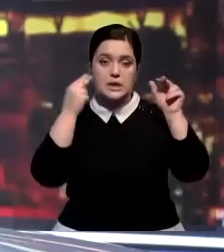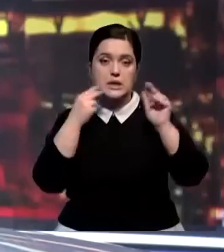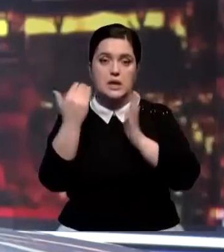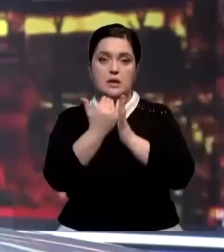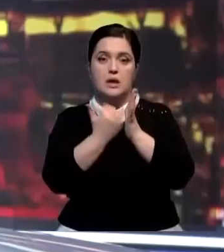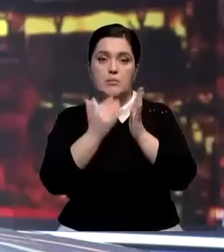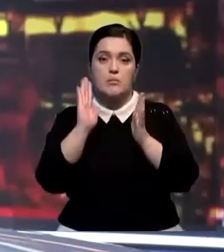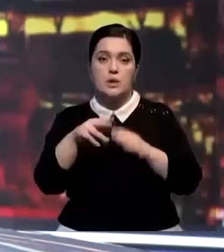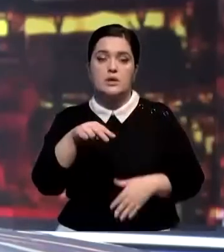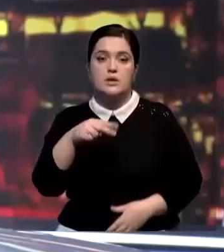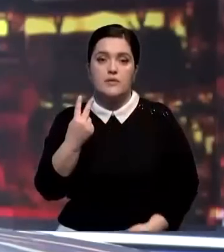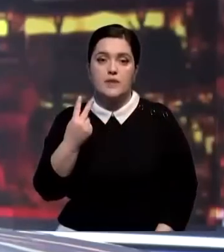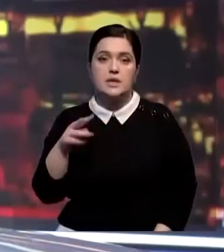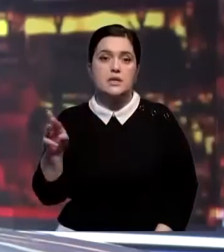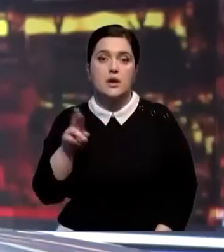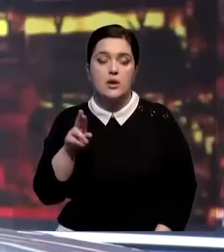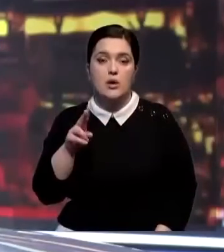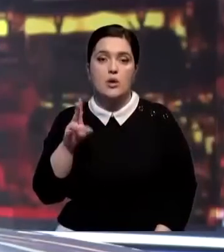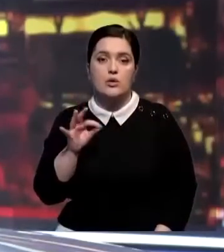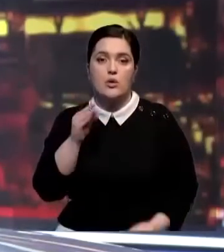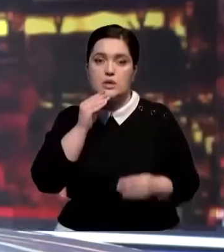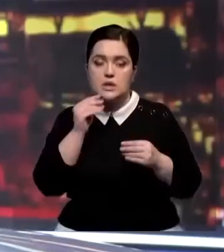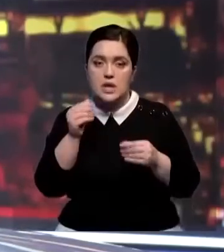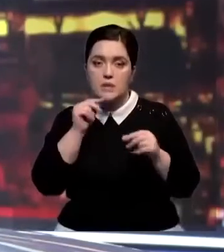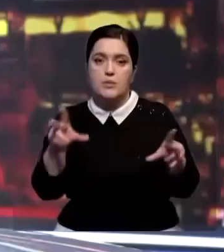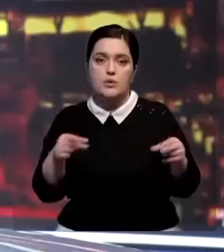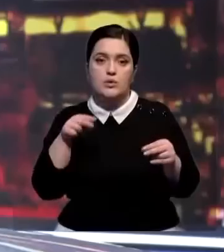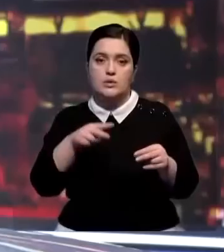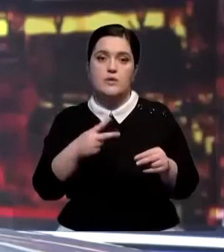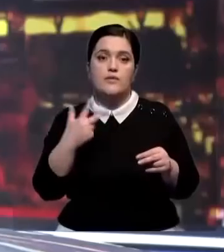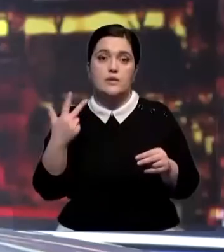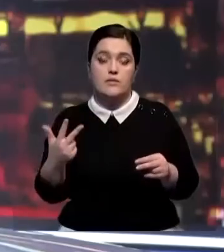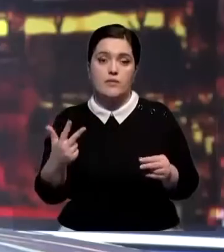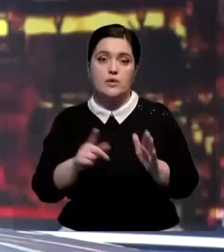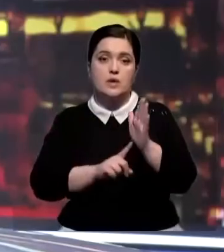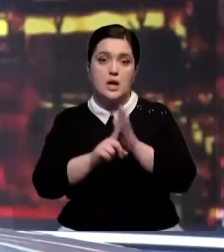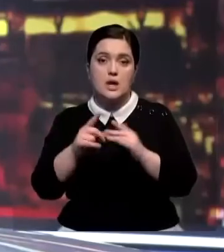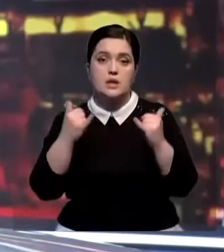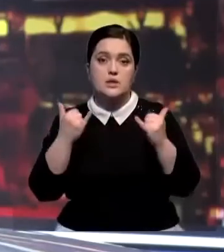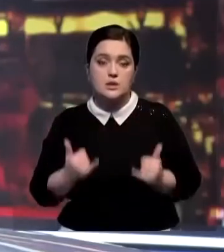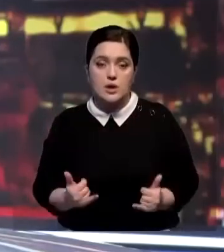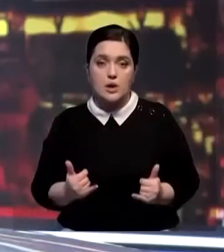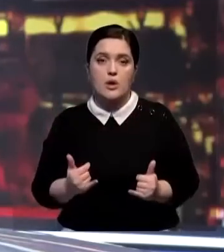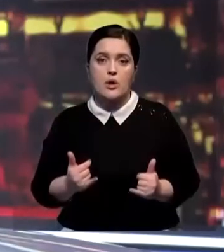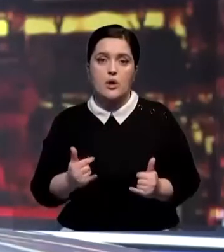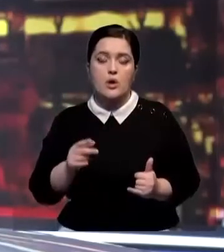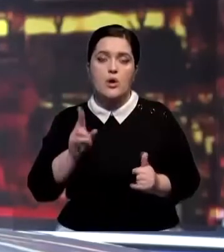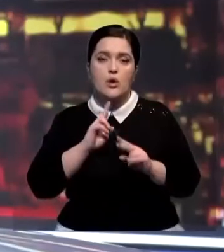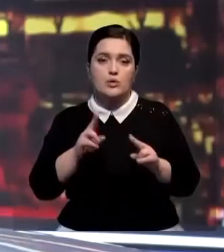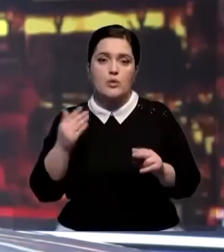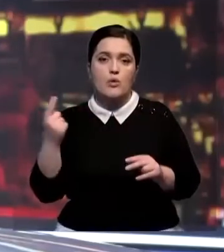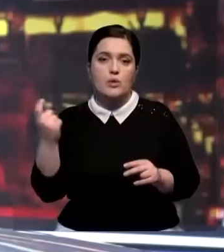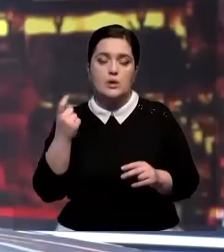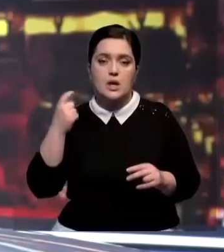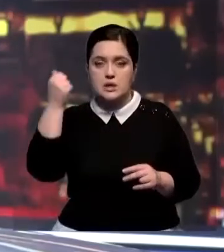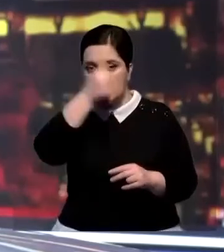китайскому календарю наступит лишь 22 января, но задабривать на удачу в 2023-м его начали уже сейчас.